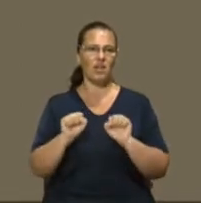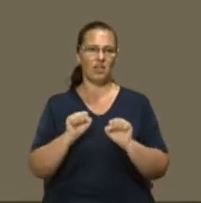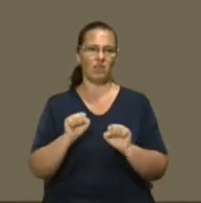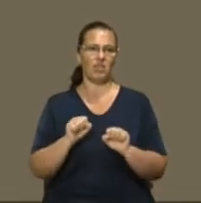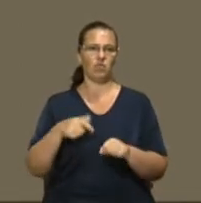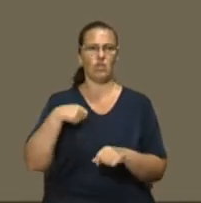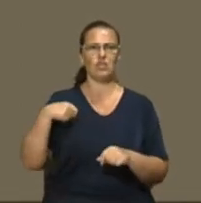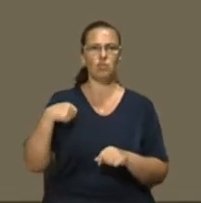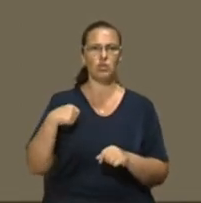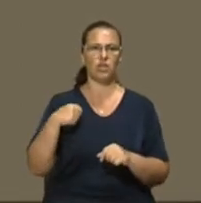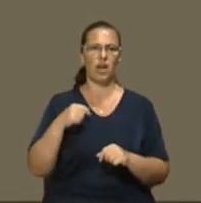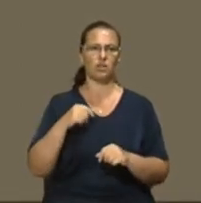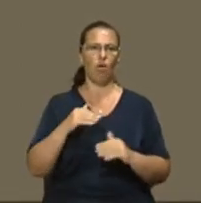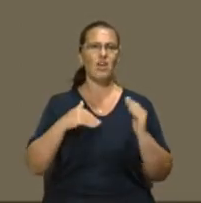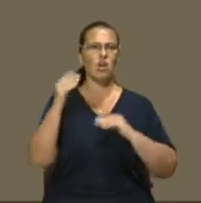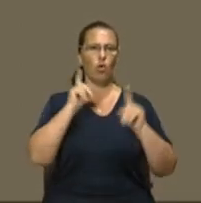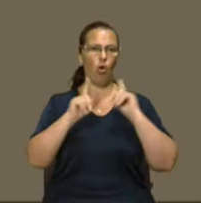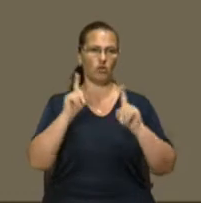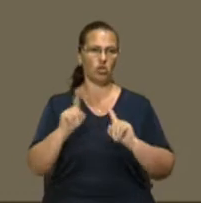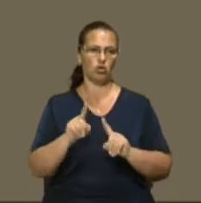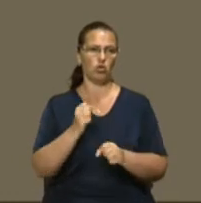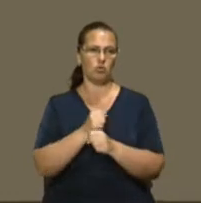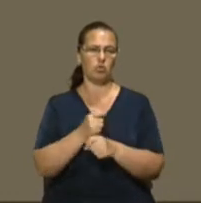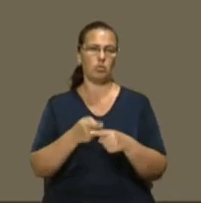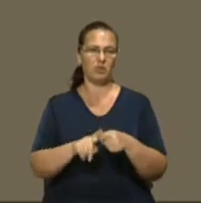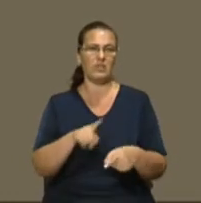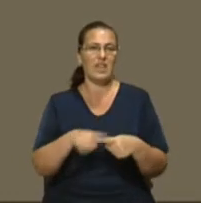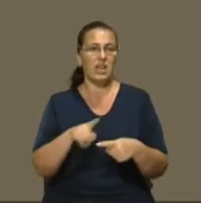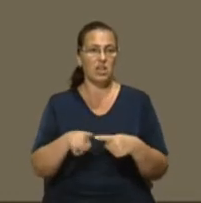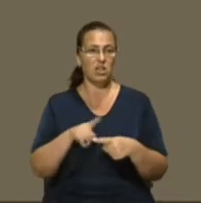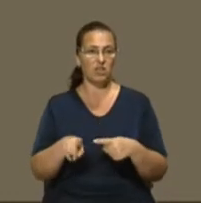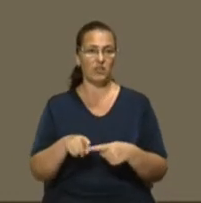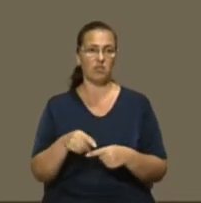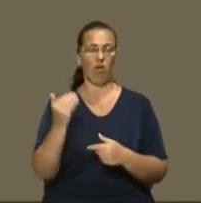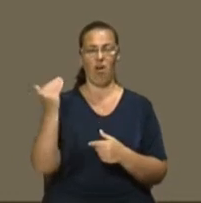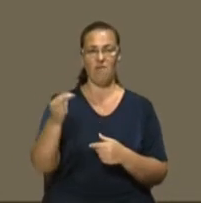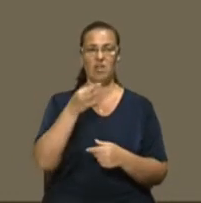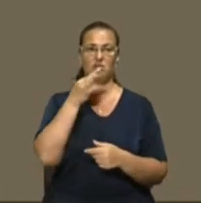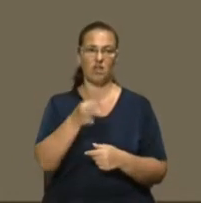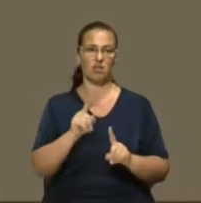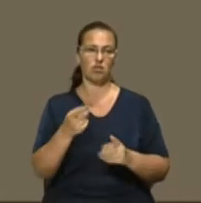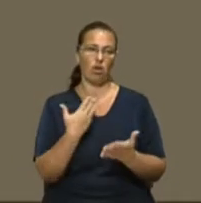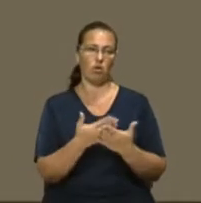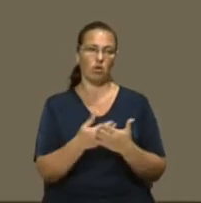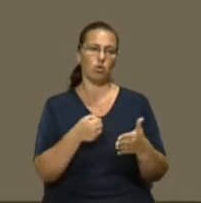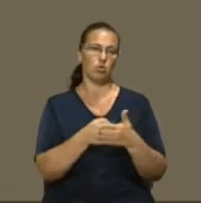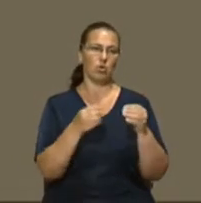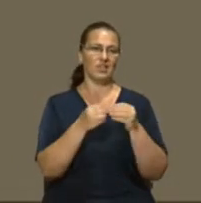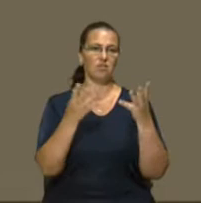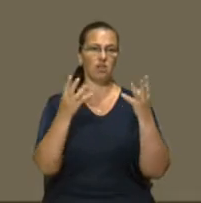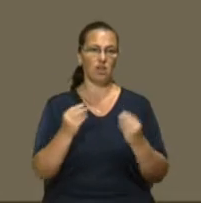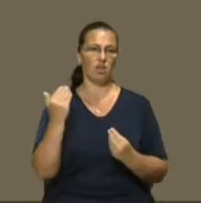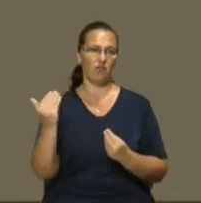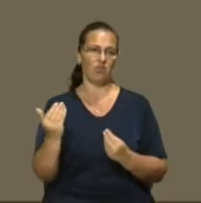і від депутата Верховної Ради, щоб він зробив це, як у мое сличчя. Він сказав, що орієнтовно до 10 днів